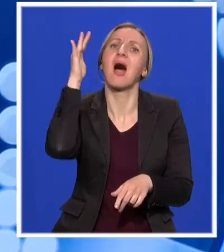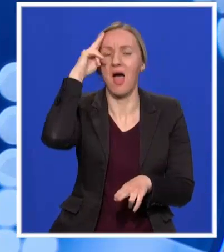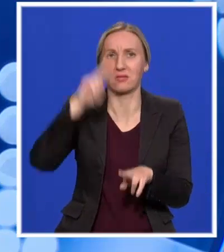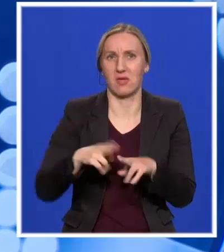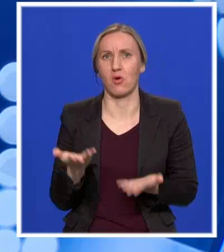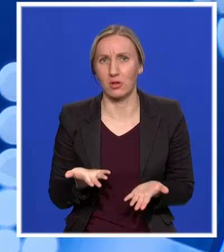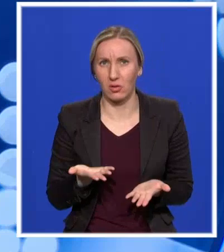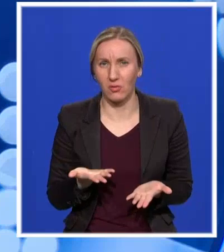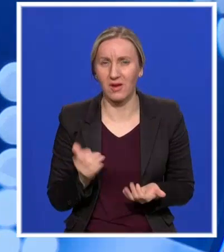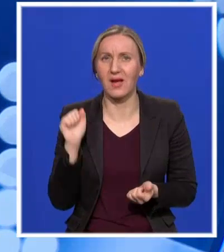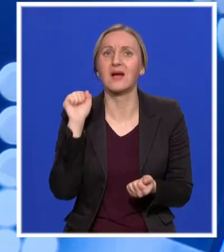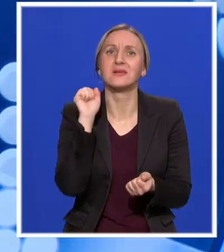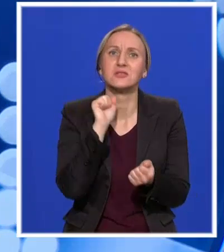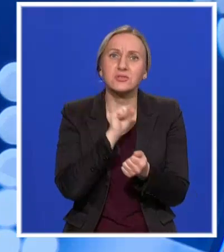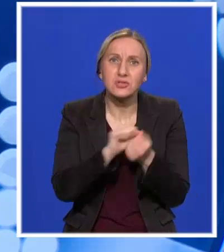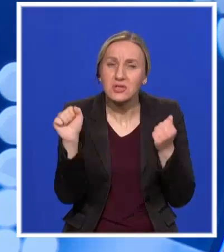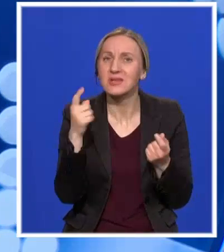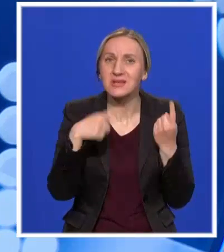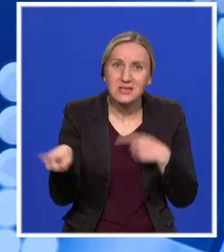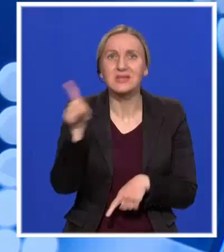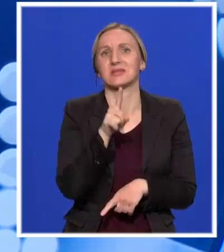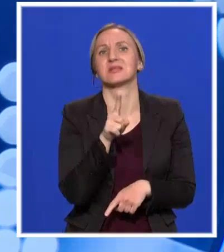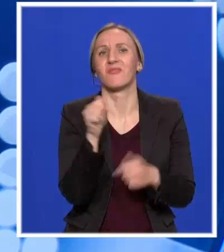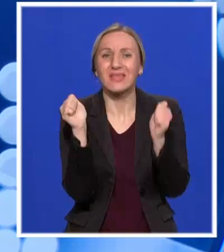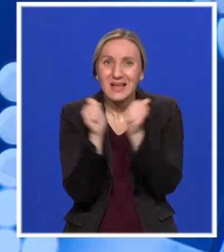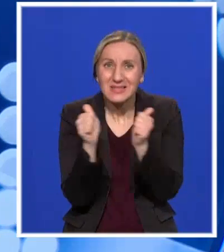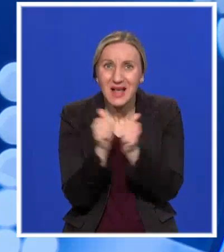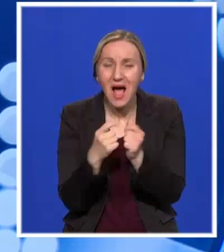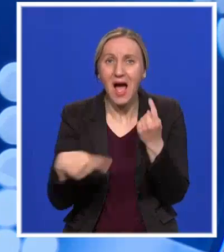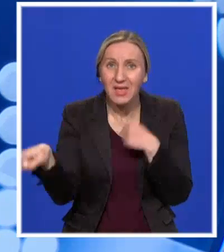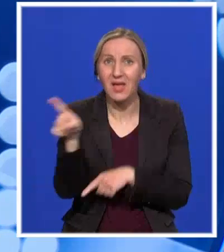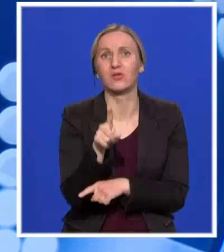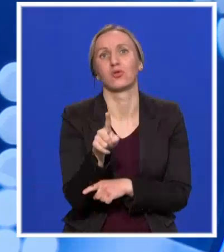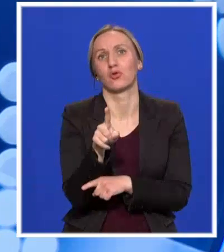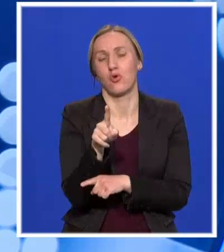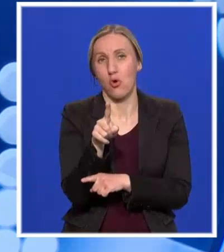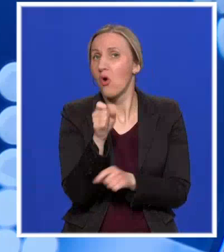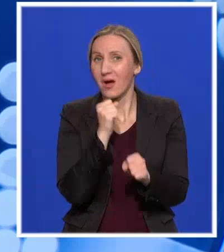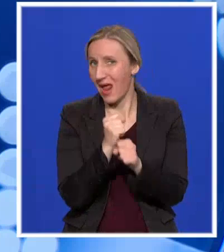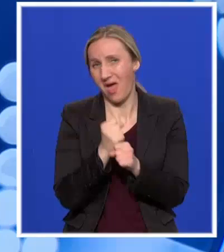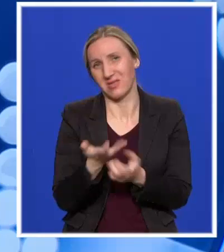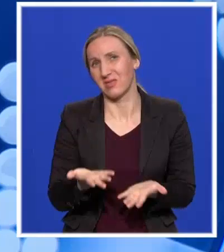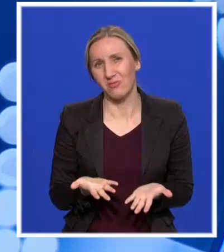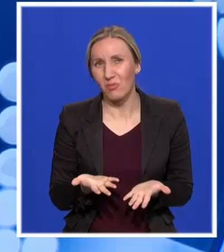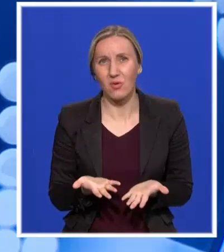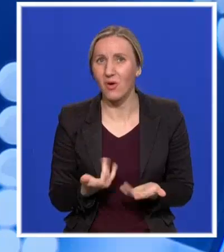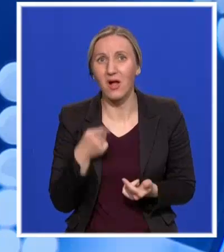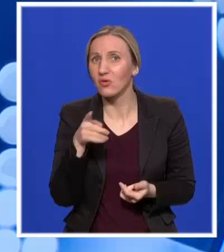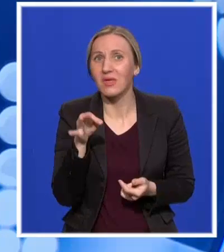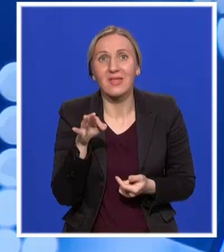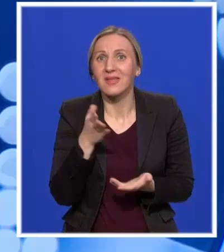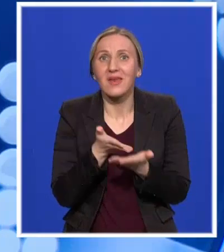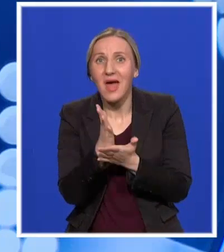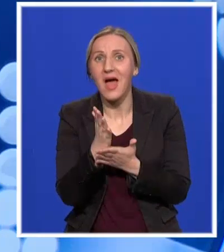Srbije, sve one mere koje nalažemo, da zajednički moramo da se ujedinimo, da zajedno radimo na tome, jer je to način da zajedno